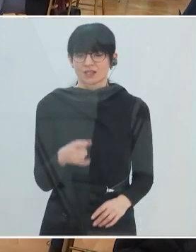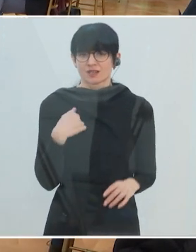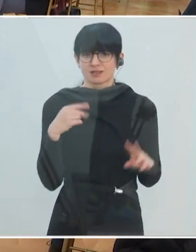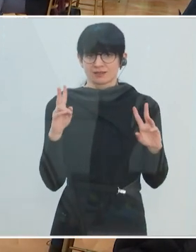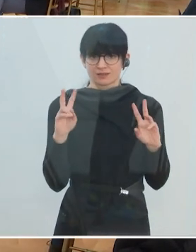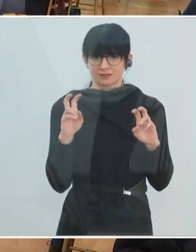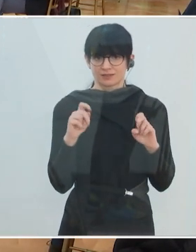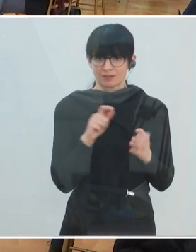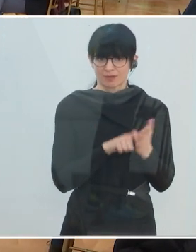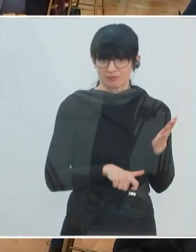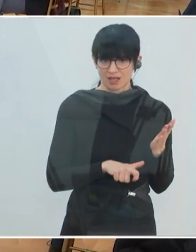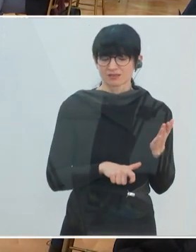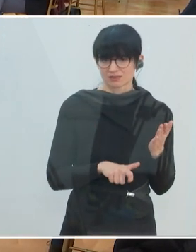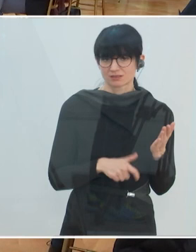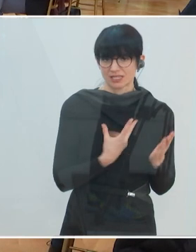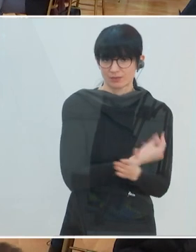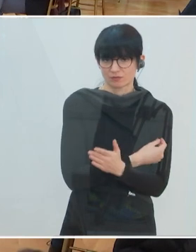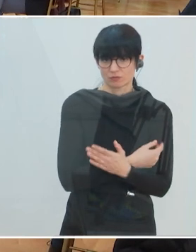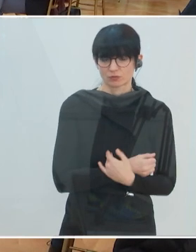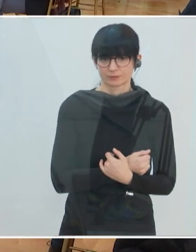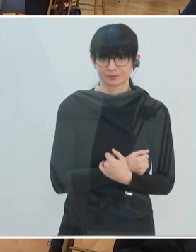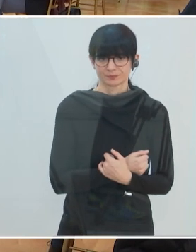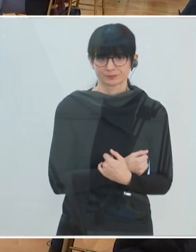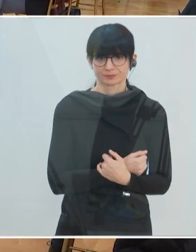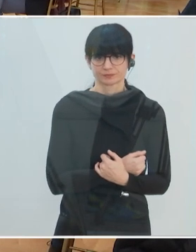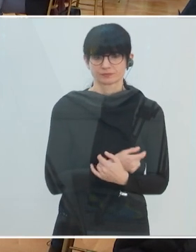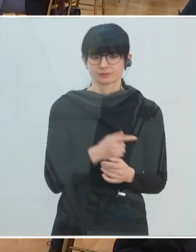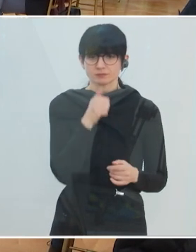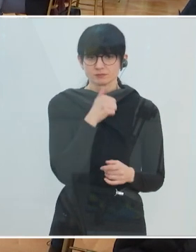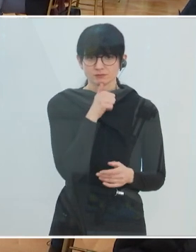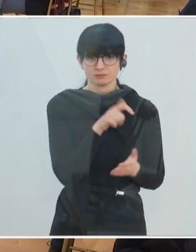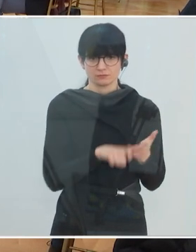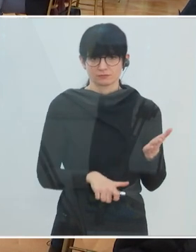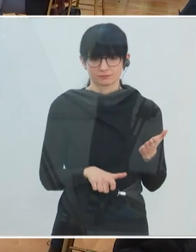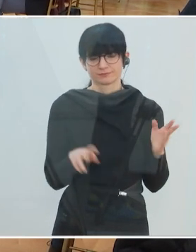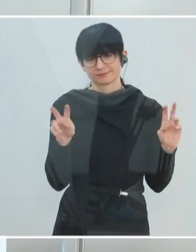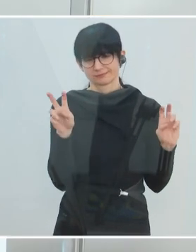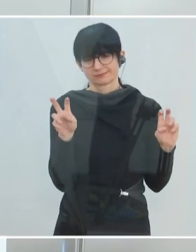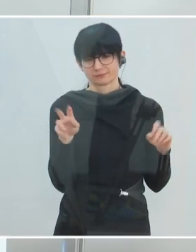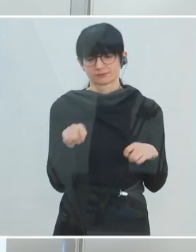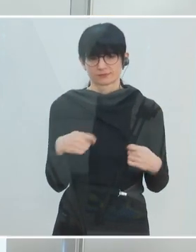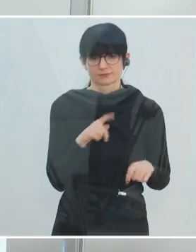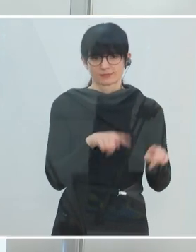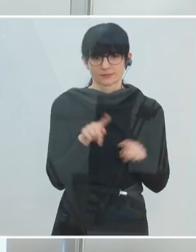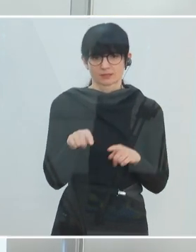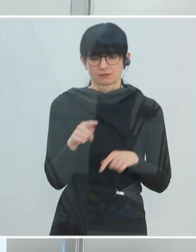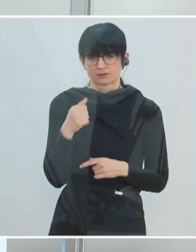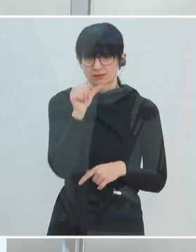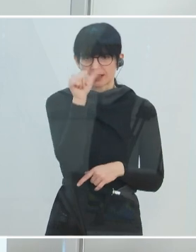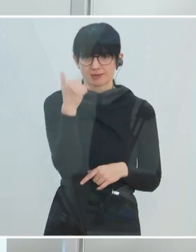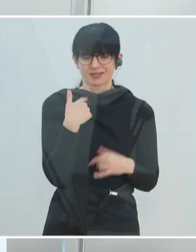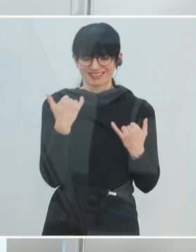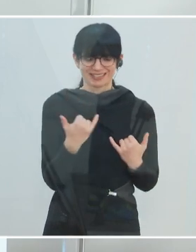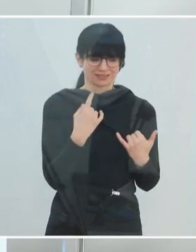gestellt haben an mich. Und zwar einerseits die Frage des grünen Passes, des sogenannten grünen Passes. gibt sehr unterschiedliche Bezeichnungen. Das ist halt